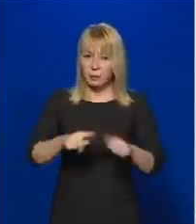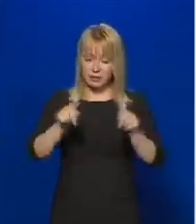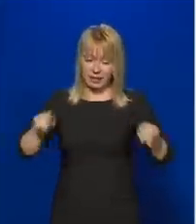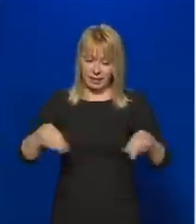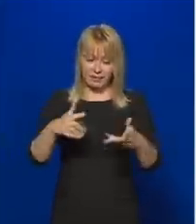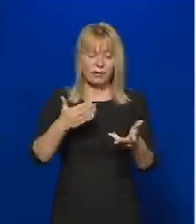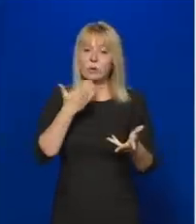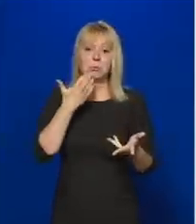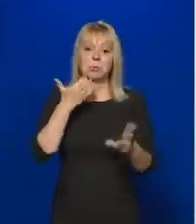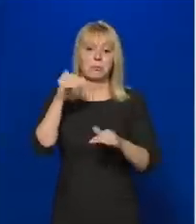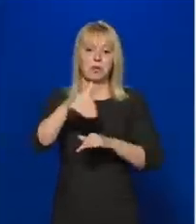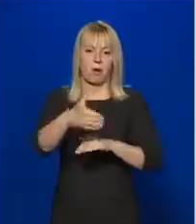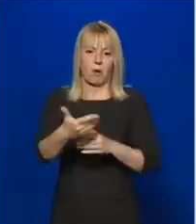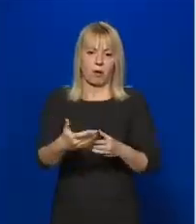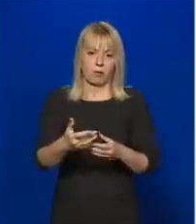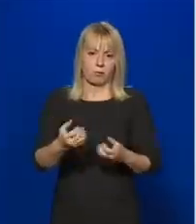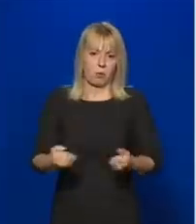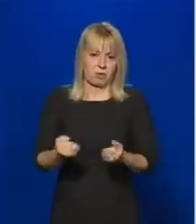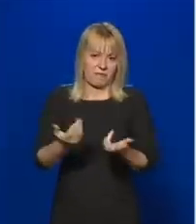motiváció áll mögötte.